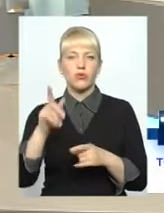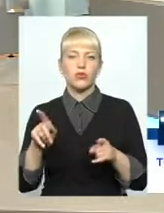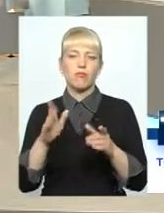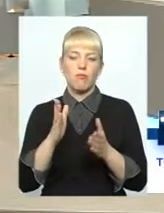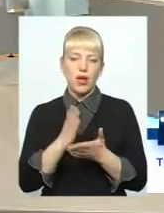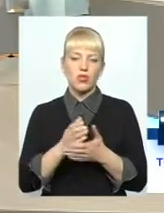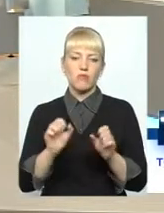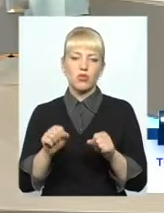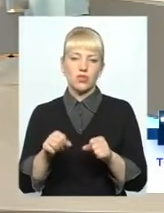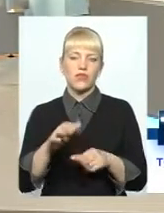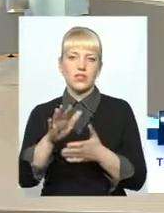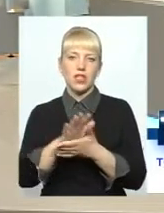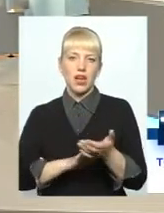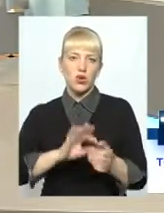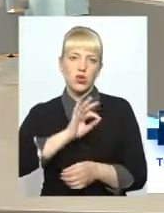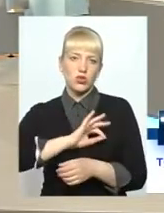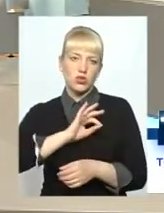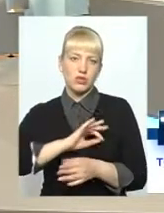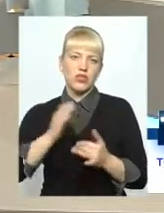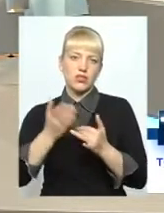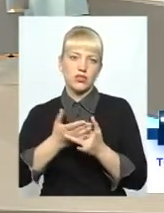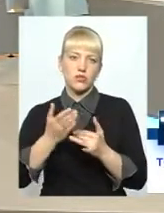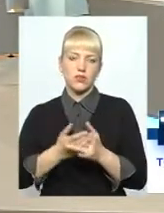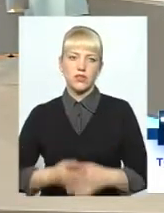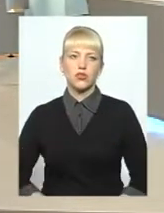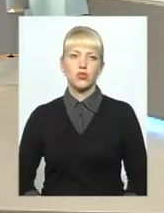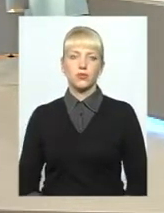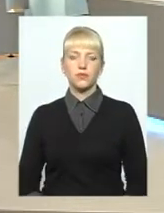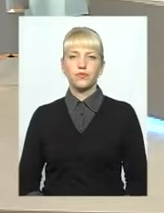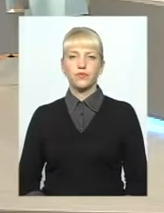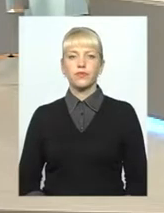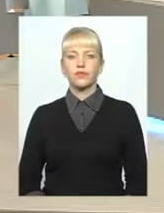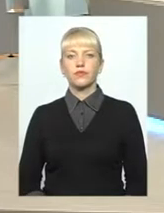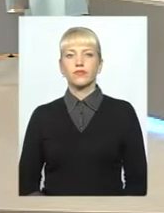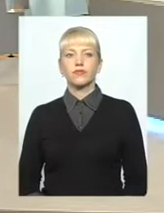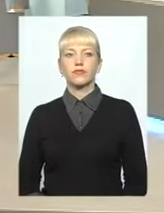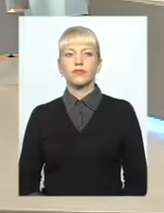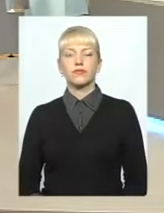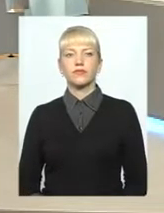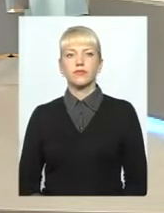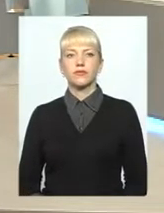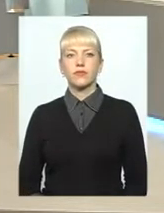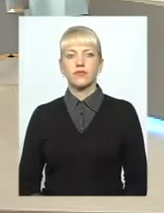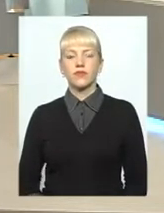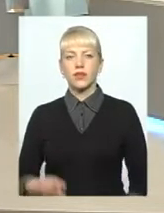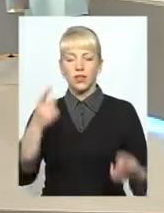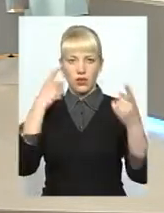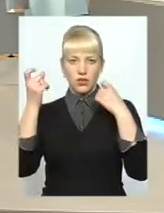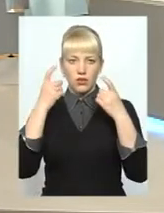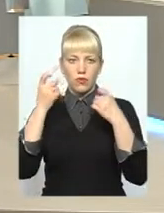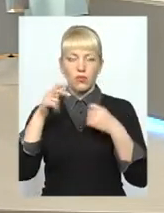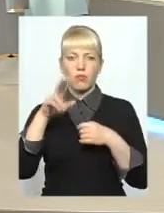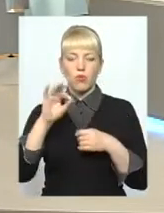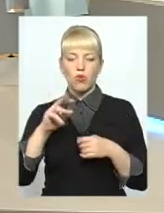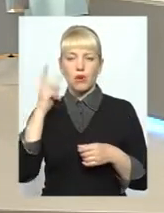користуватися субсидією? Дякую. Дякую за запитання. Олександр Леонидин. Для інформації, по